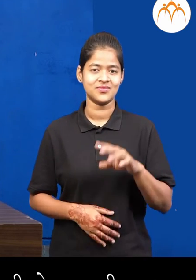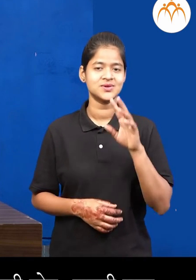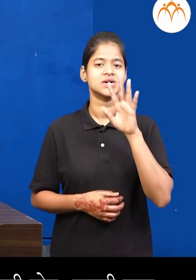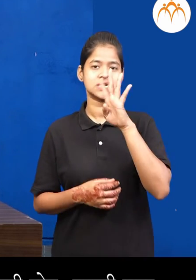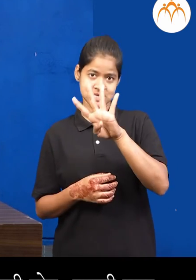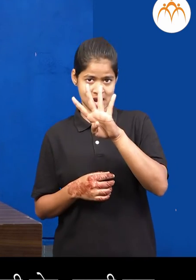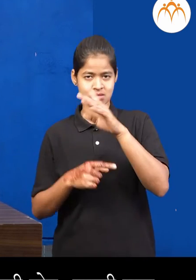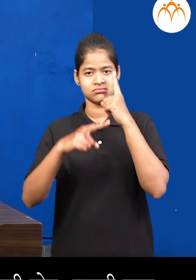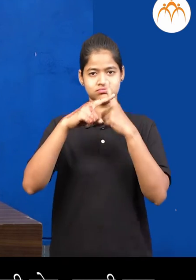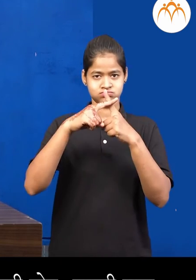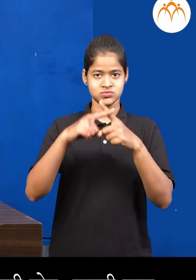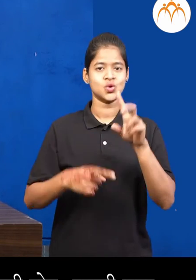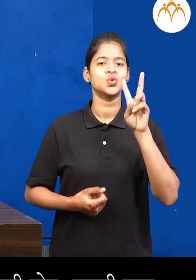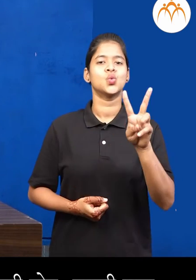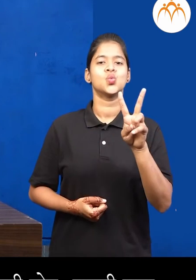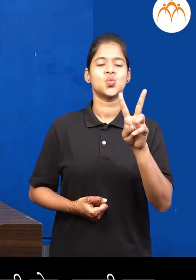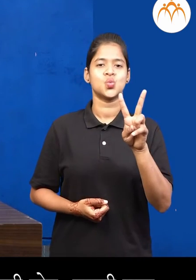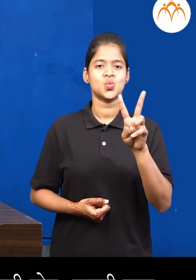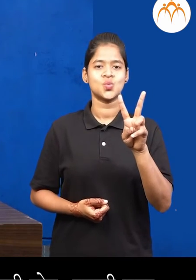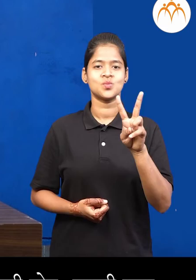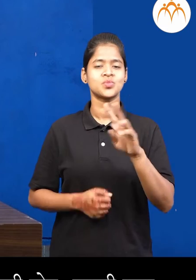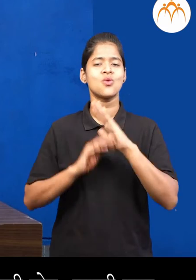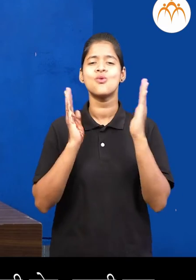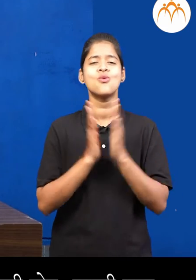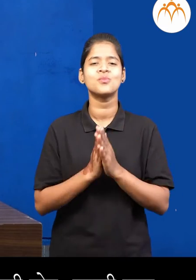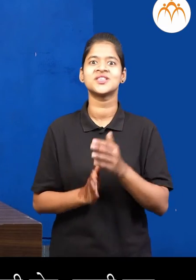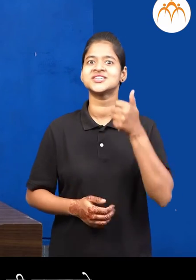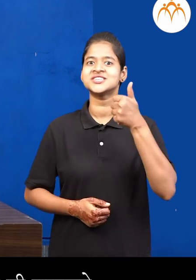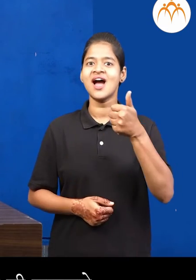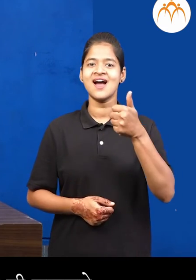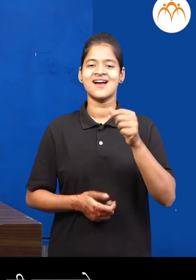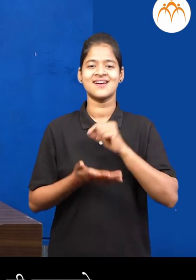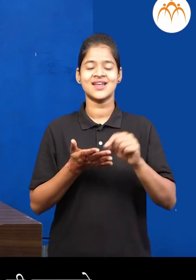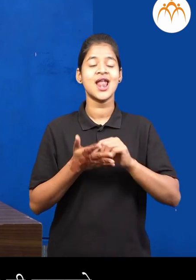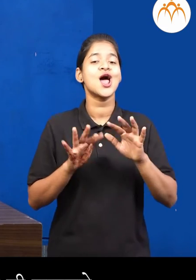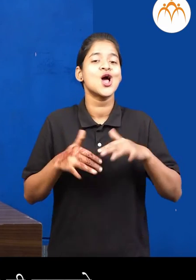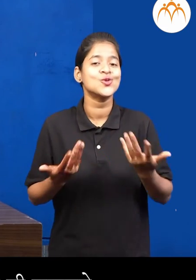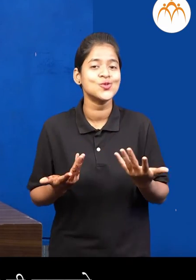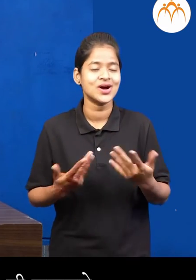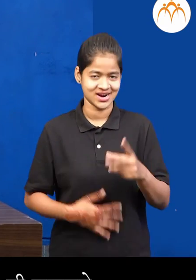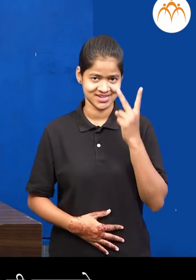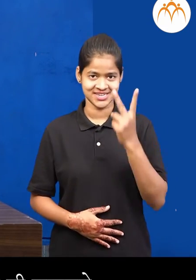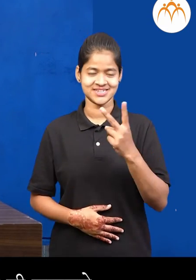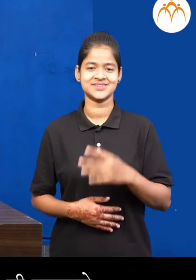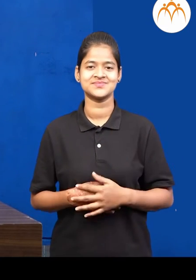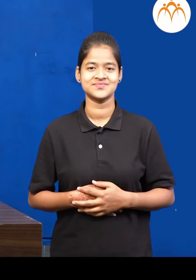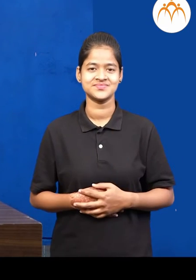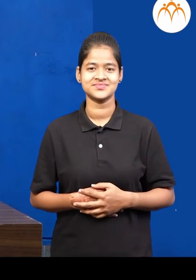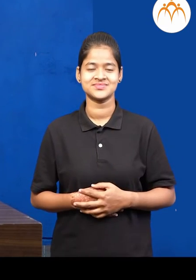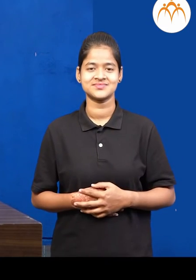माज़ा कड़चे चार अधिक तुझा कड़चे दोन जाले साहा आता है अपन कसा माणना तुला मित आखो दे